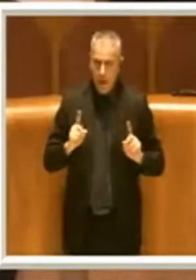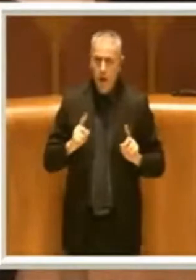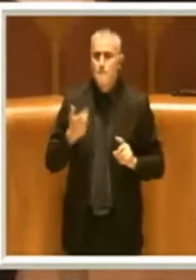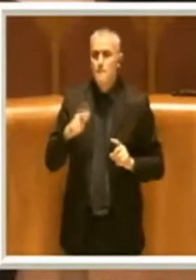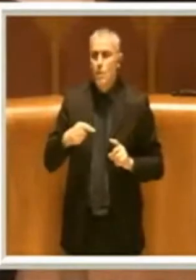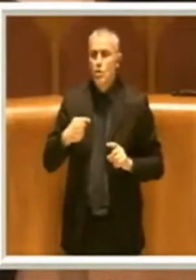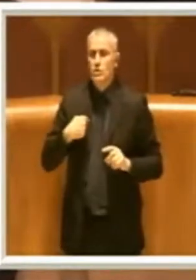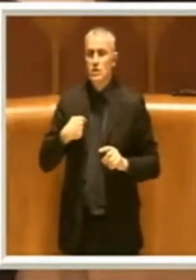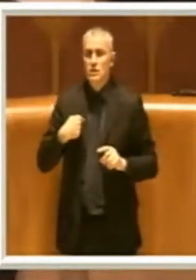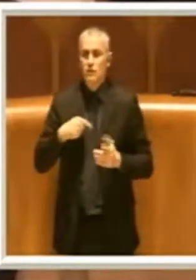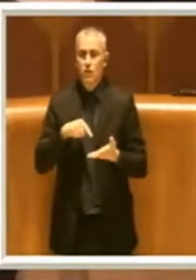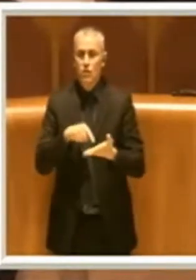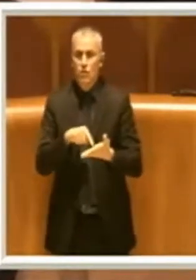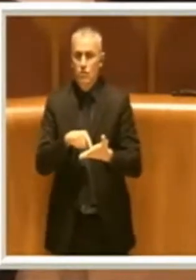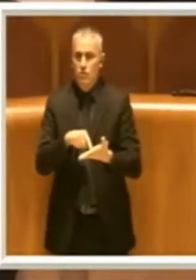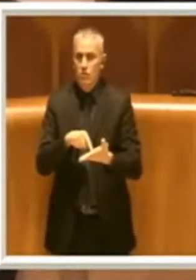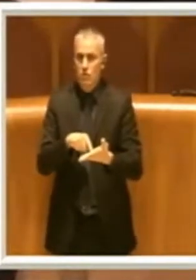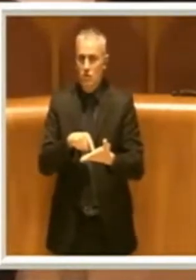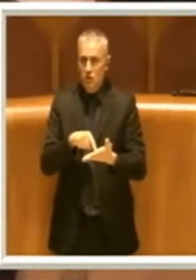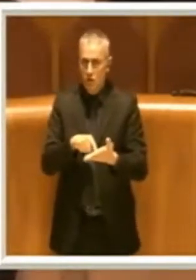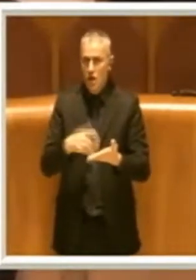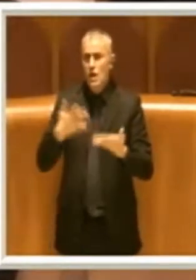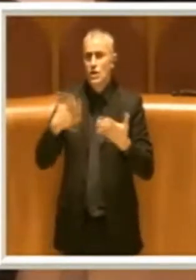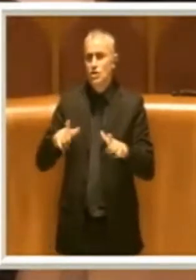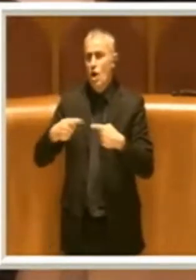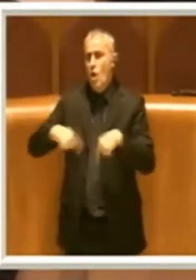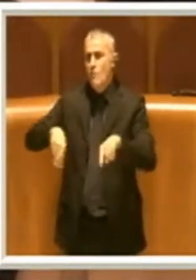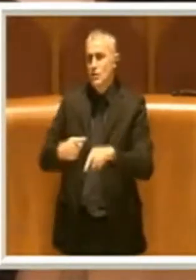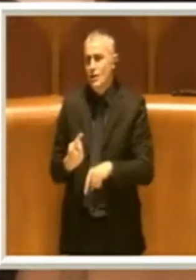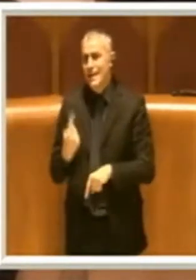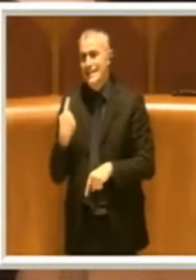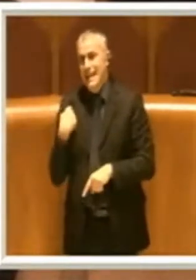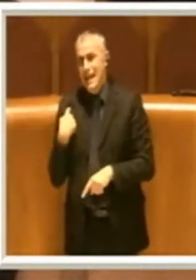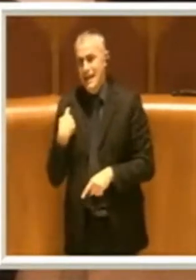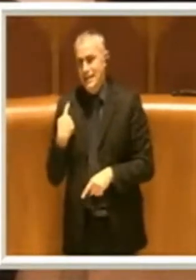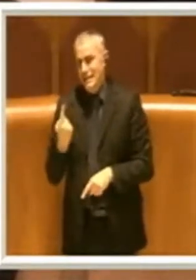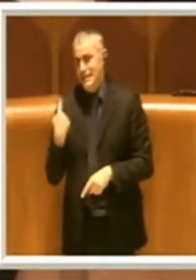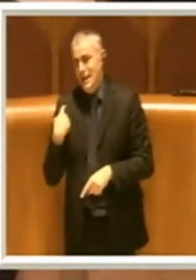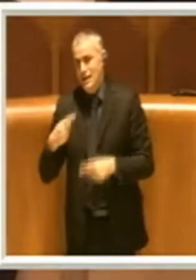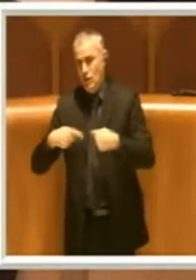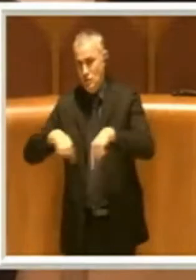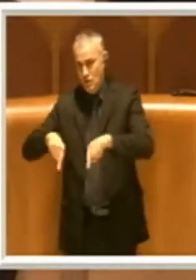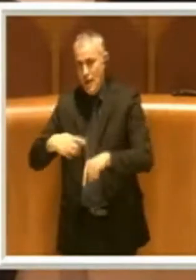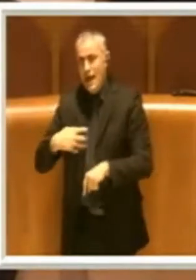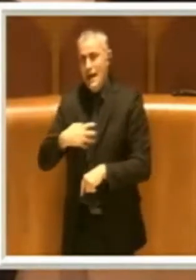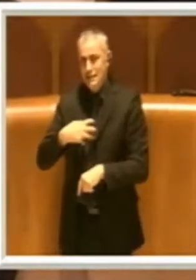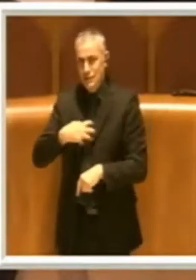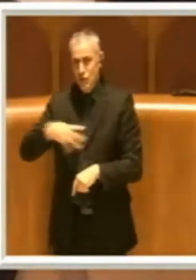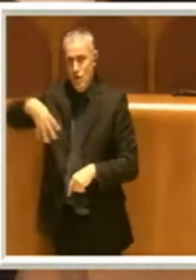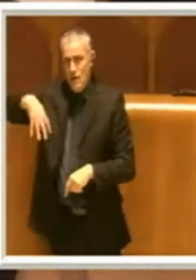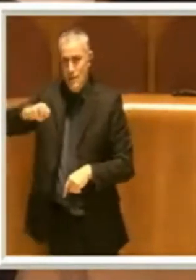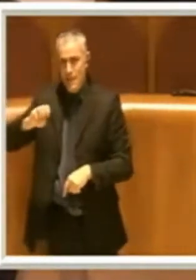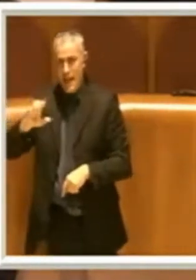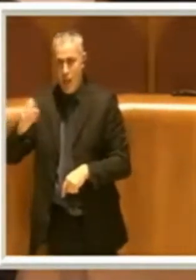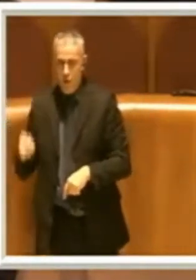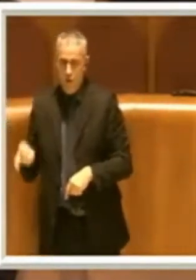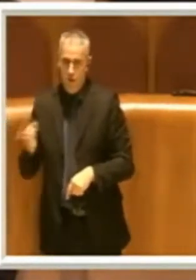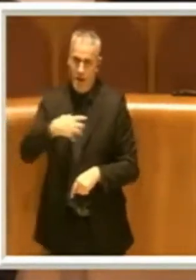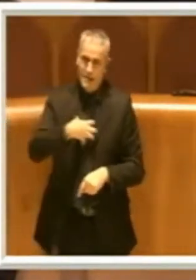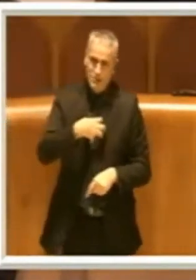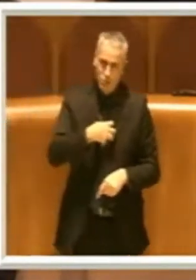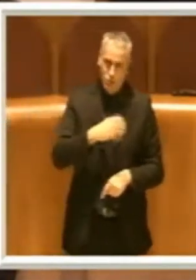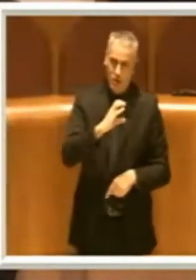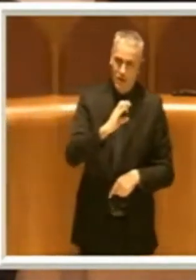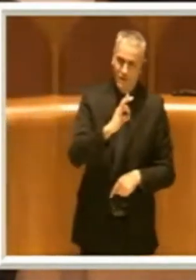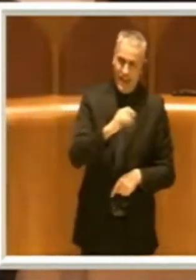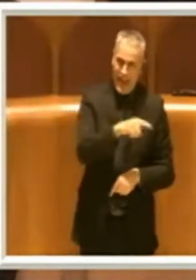rappresentato nelle commissioni di ieri, sia dall'assessore Meleo che dall'assessore Rivarelli, quello che si chiede